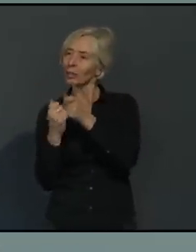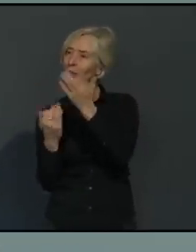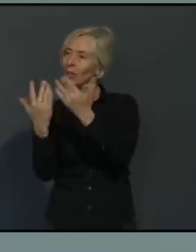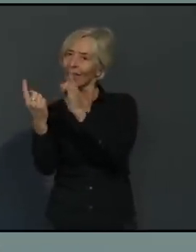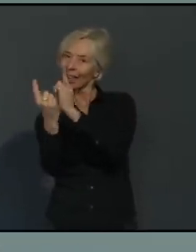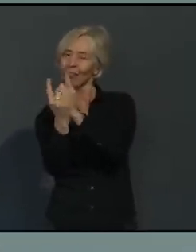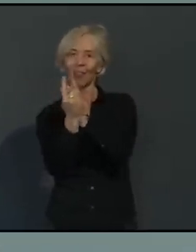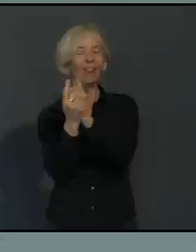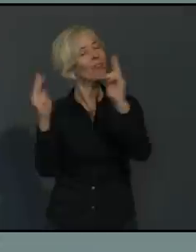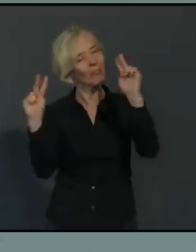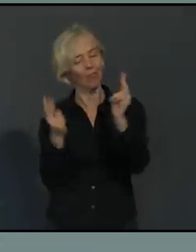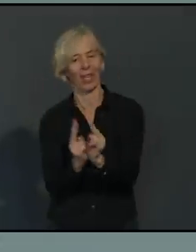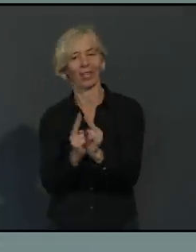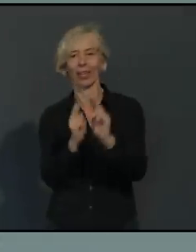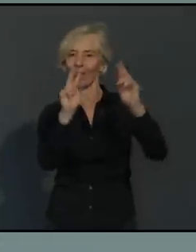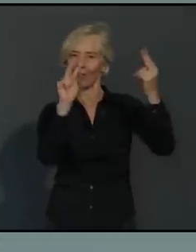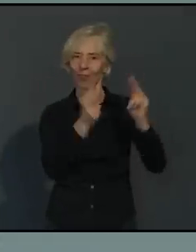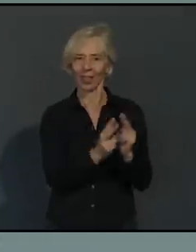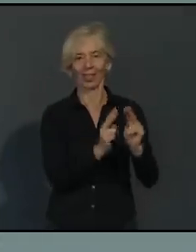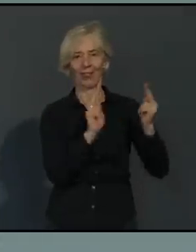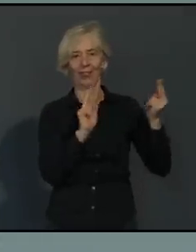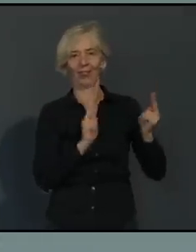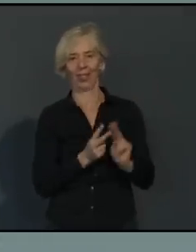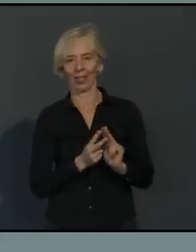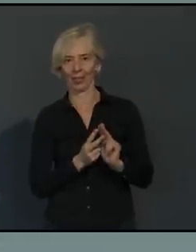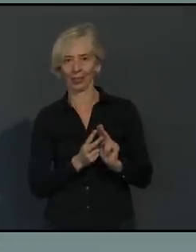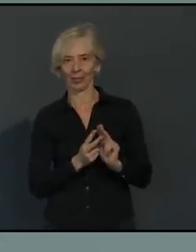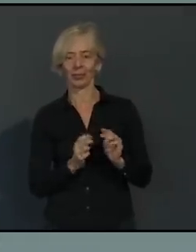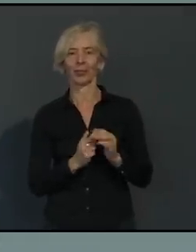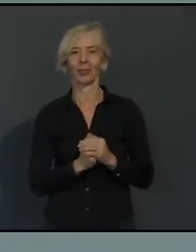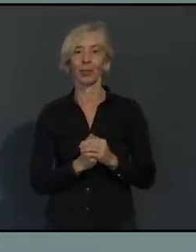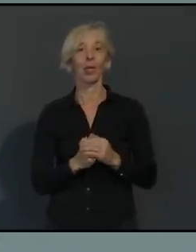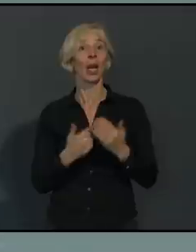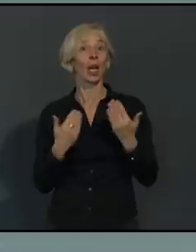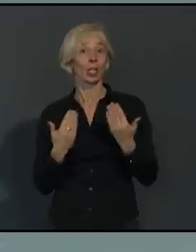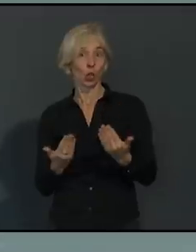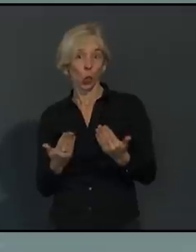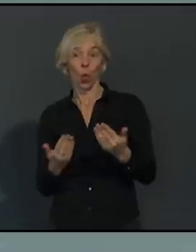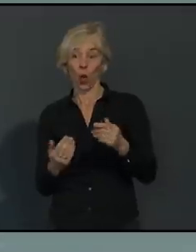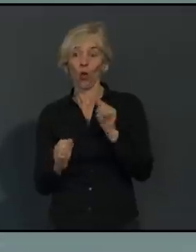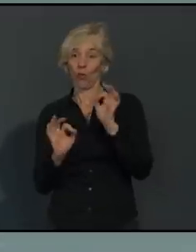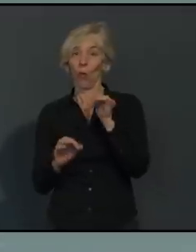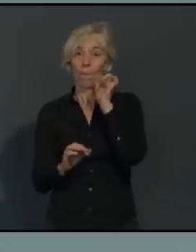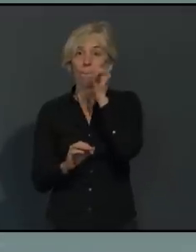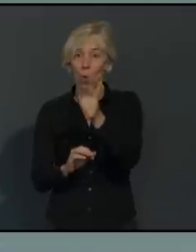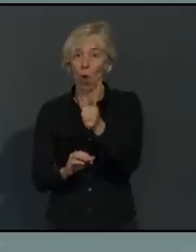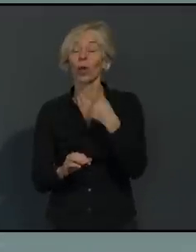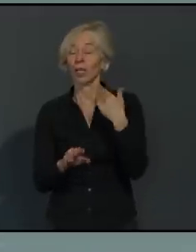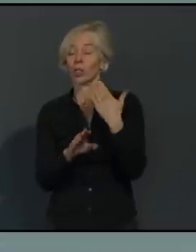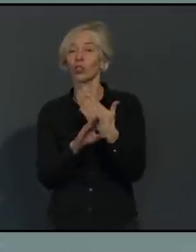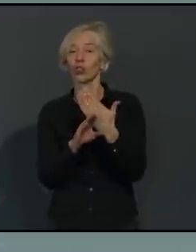Wir haben in dem Entwurfspapier der Ministerpräsidentenkonferenz bereits formuliert, dass es in den nächsten Wochen eine